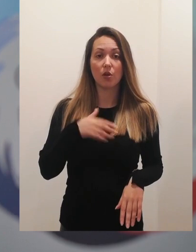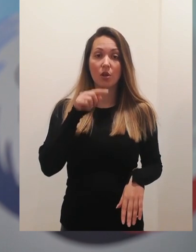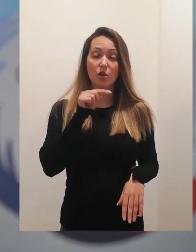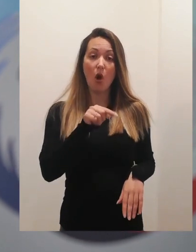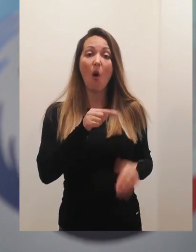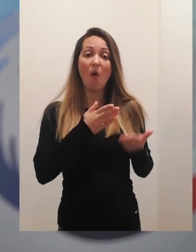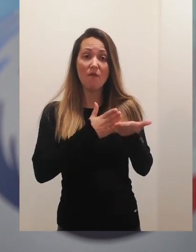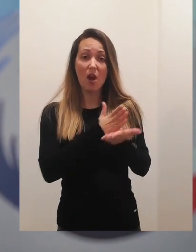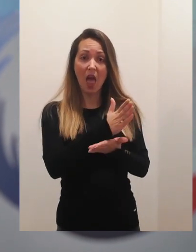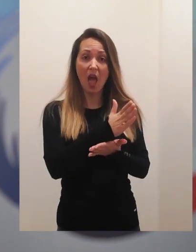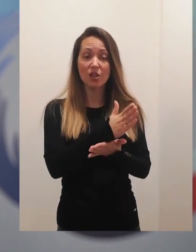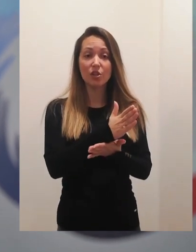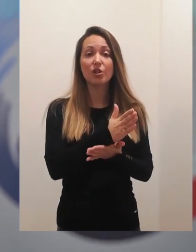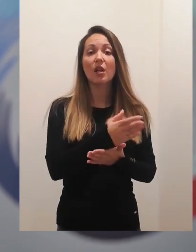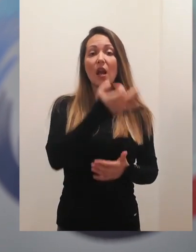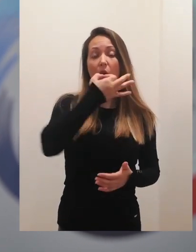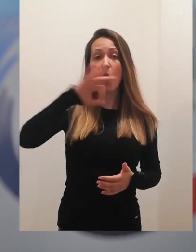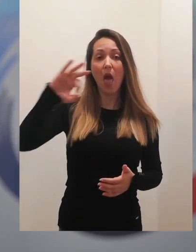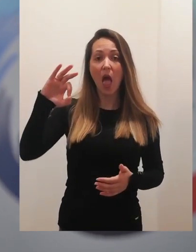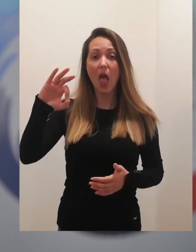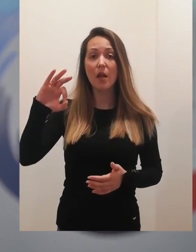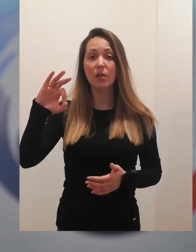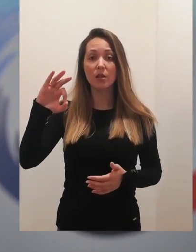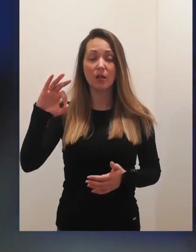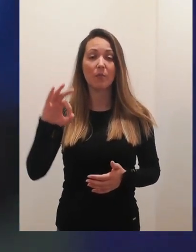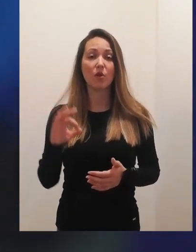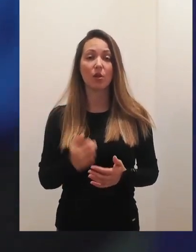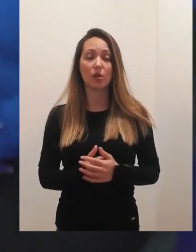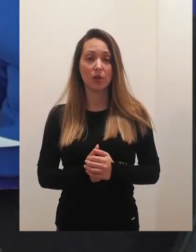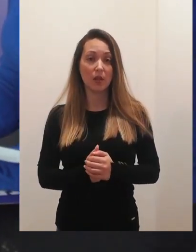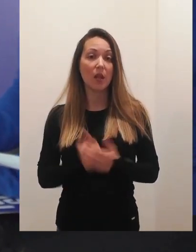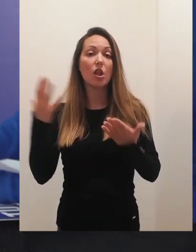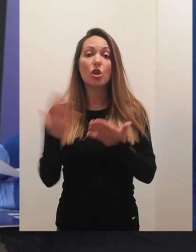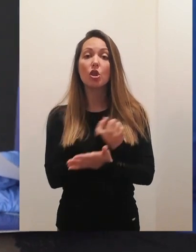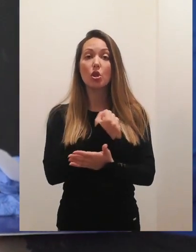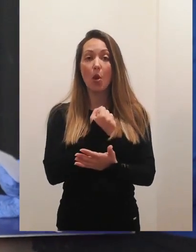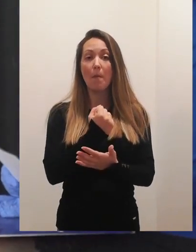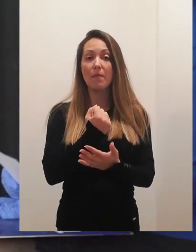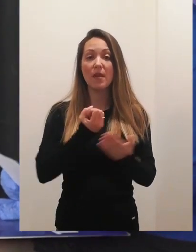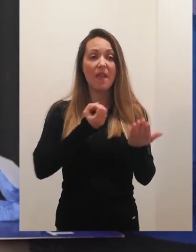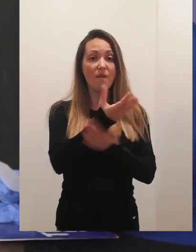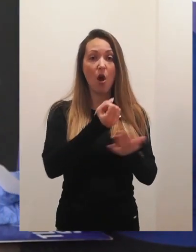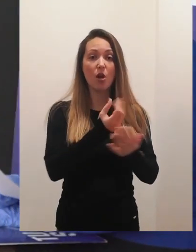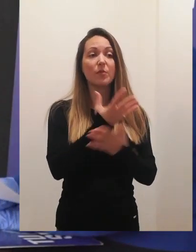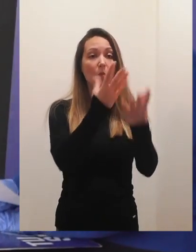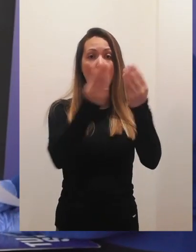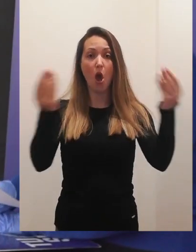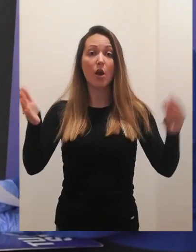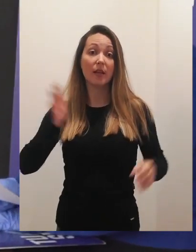Ovo je jedan od načina kako najbolje može da se stigna do najbličeg doja